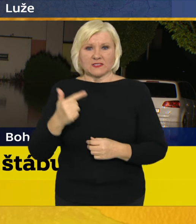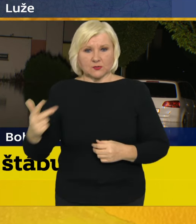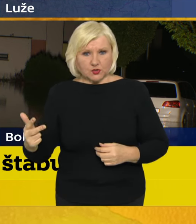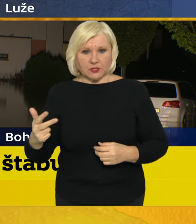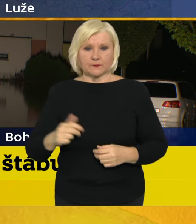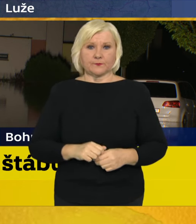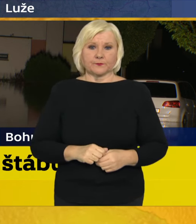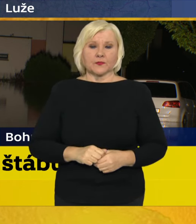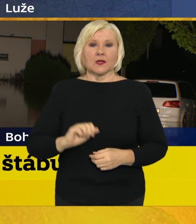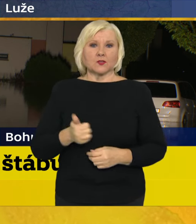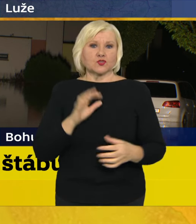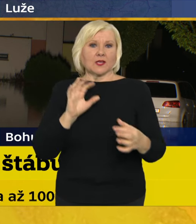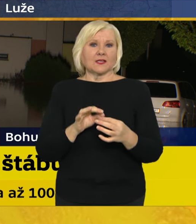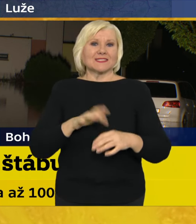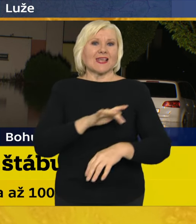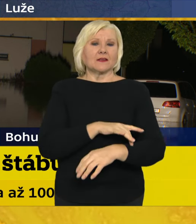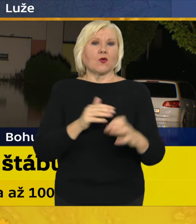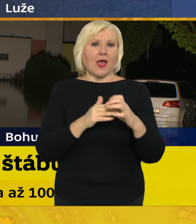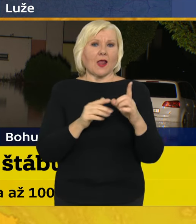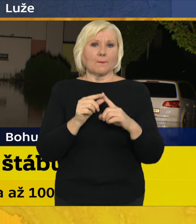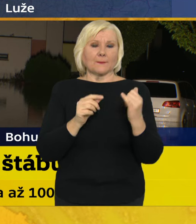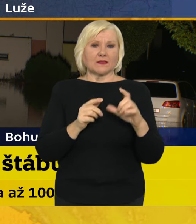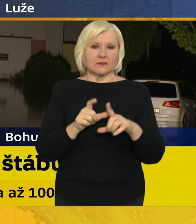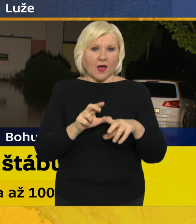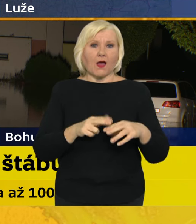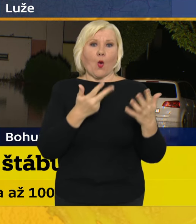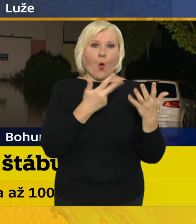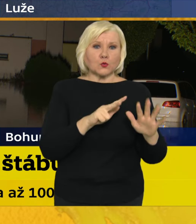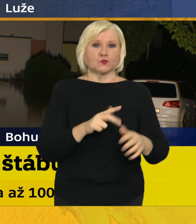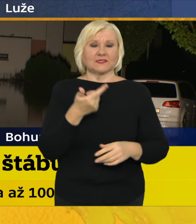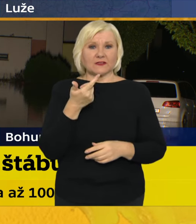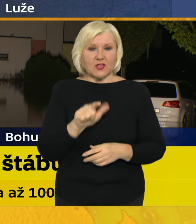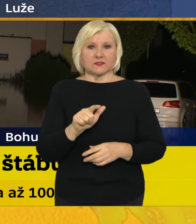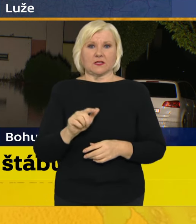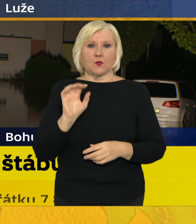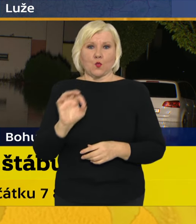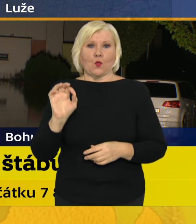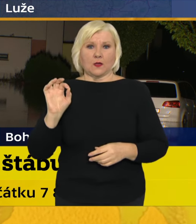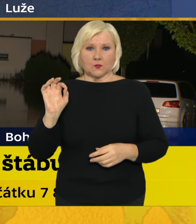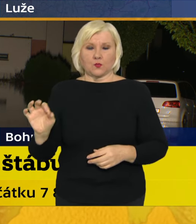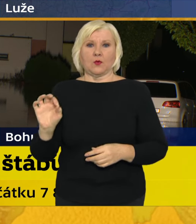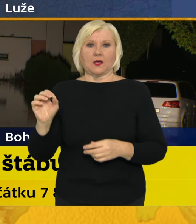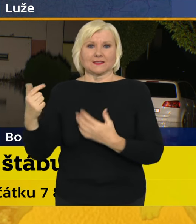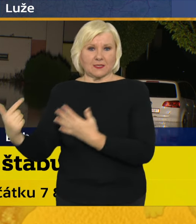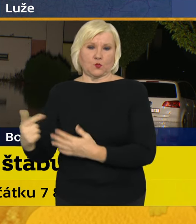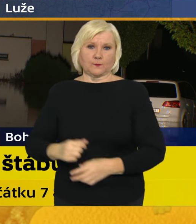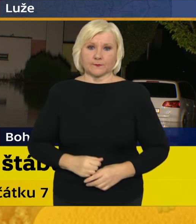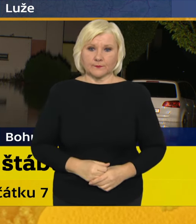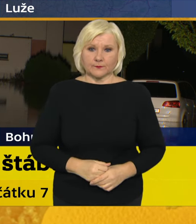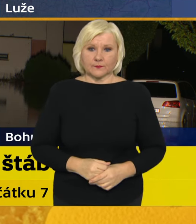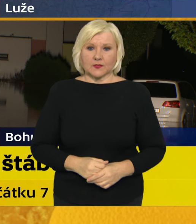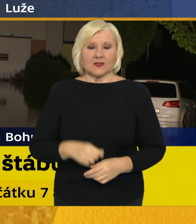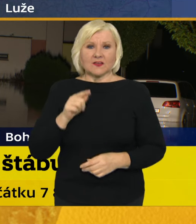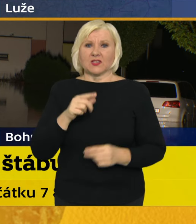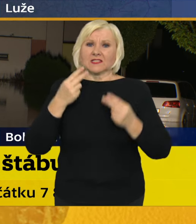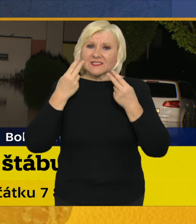A linka seniorů Elpida 800, 200, 007. Nestyďte